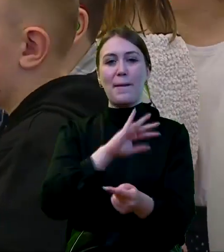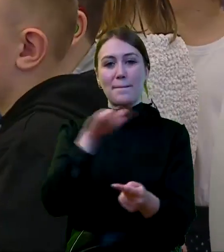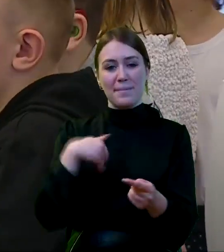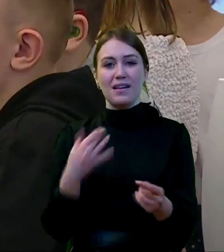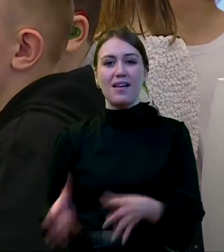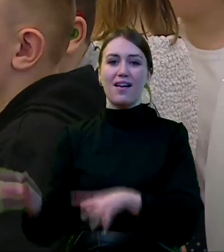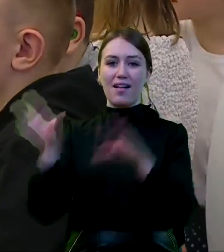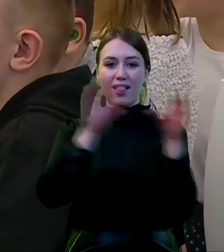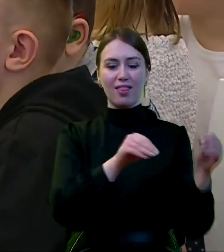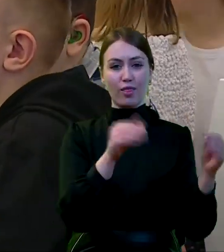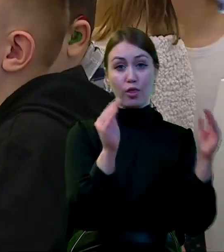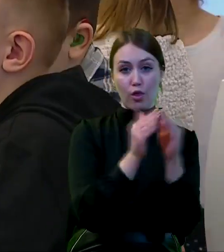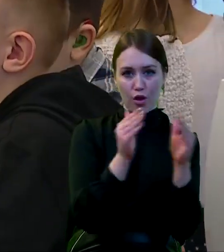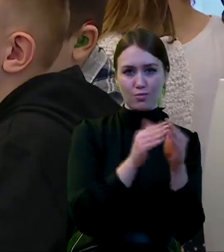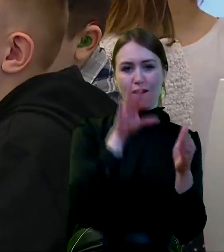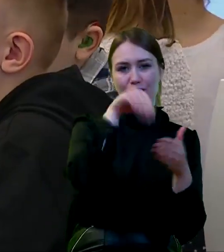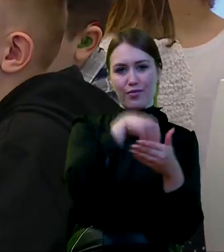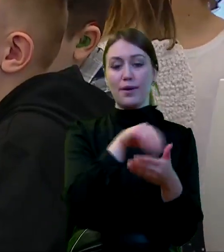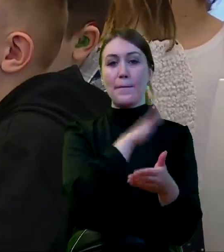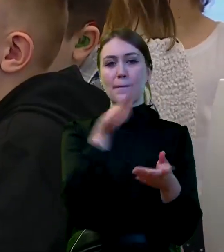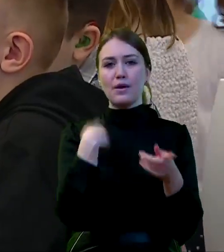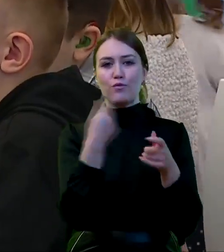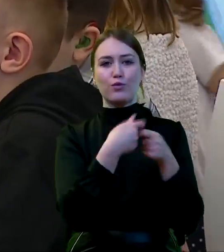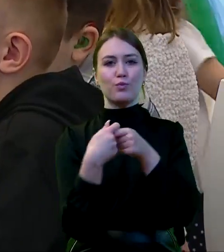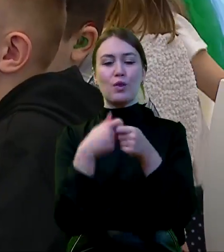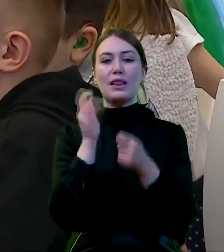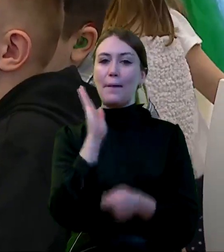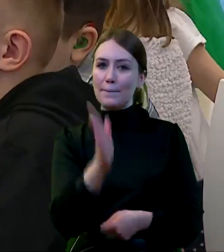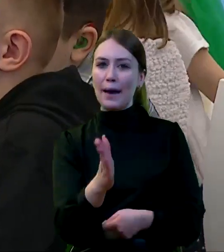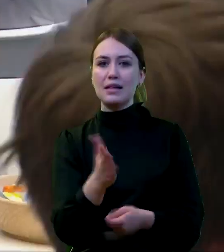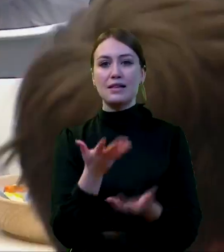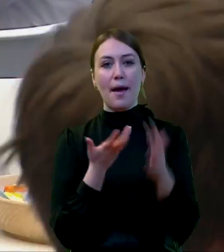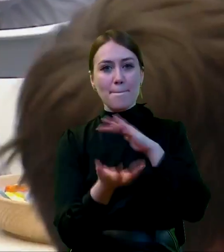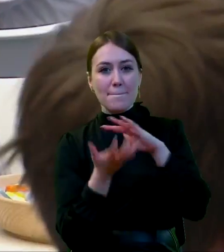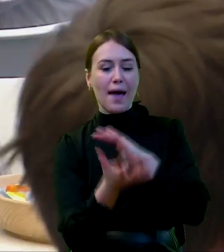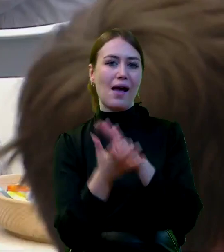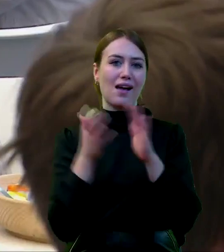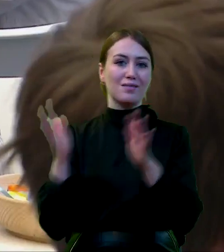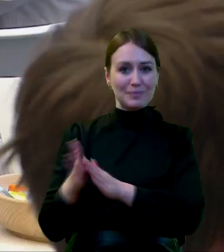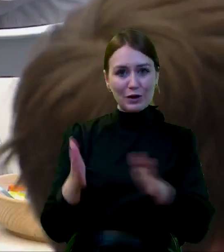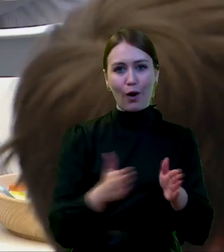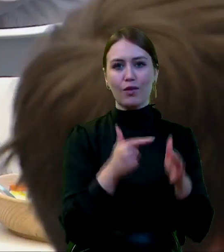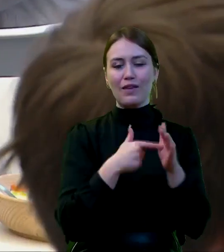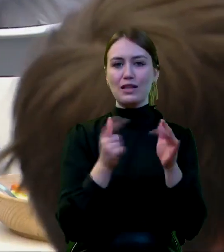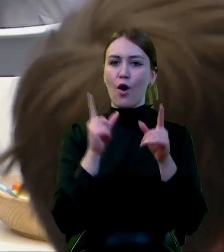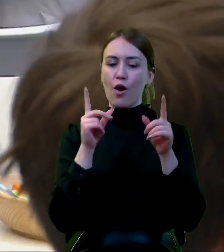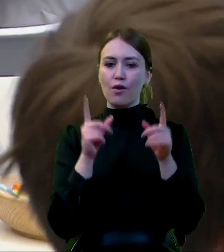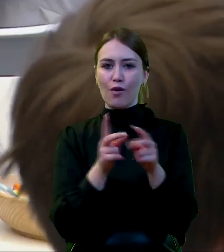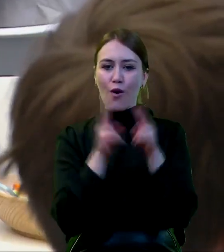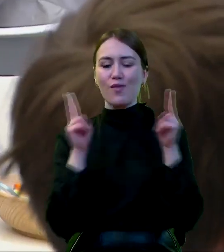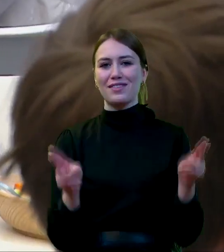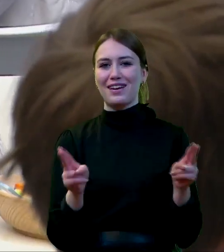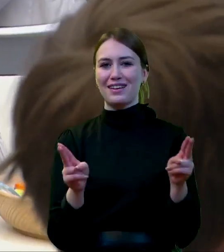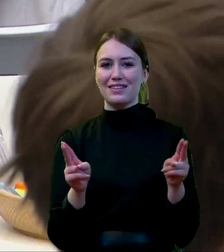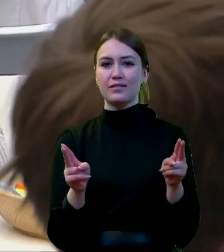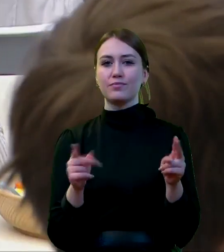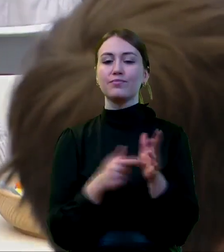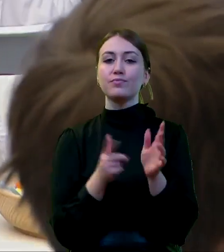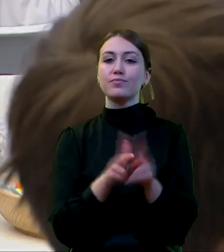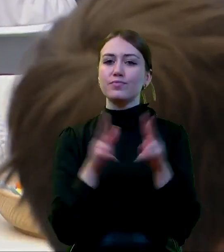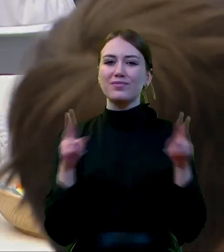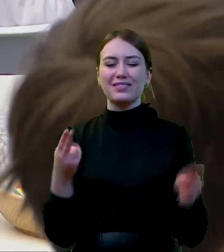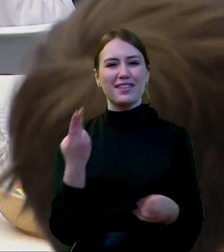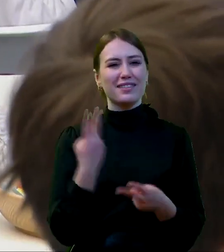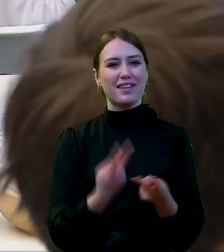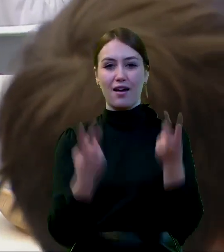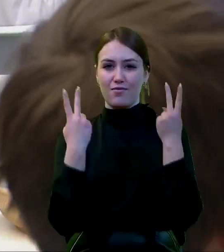przeniesiemy do domów, my będziemy wspólnie piec, przygotowywać ten moment, ten moment